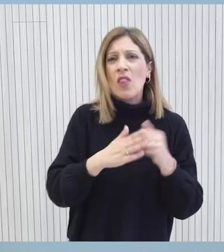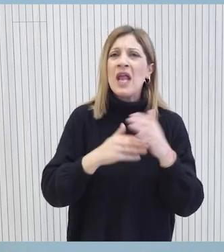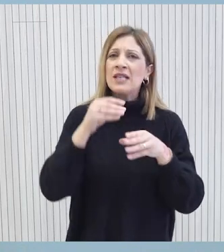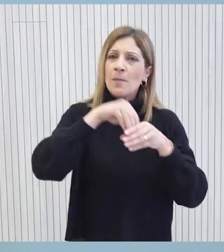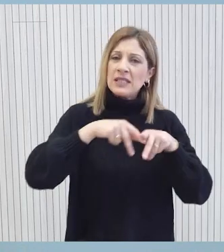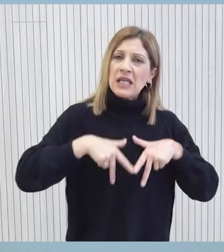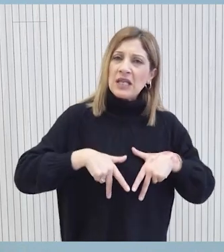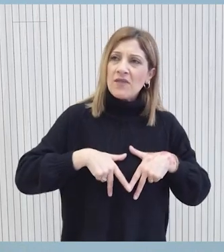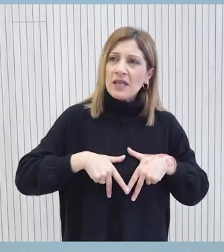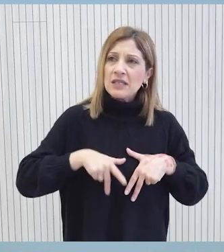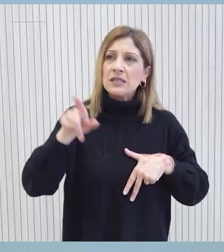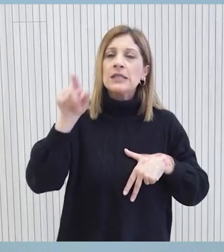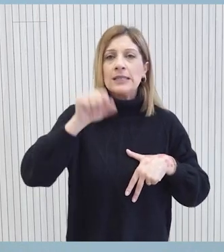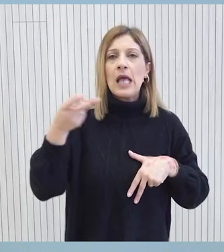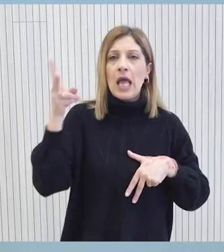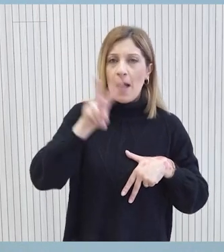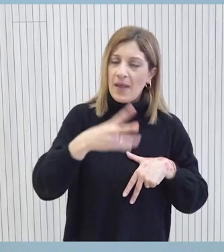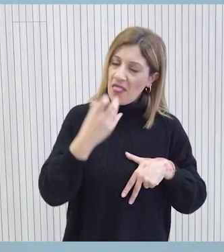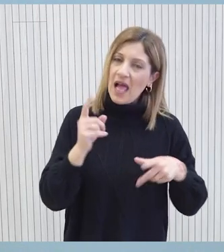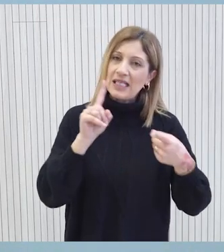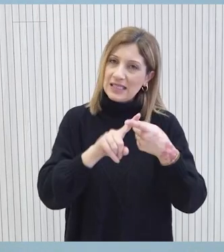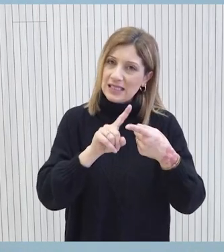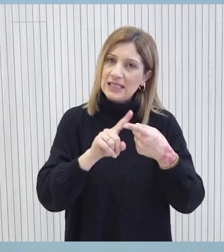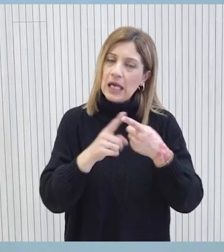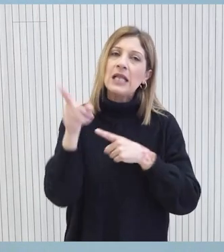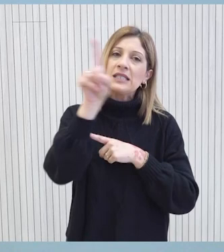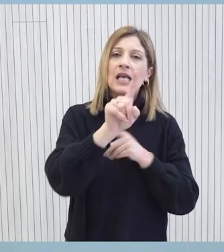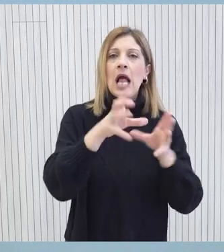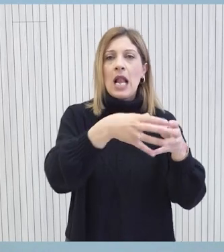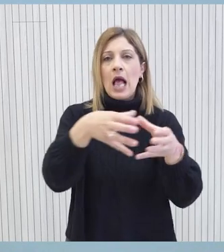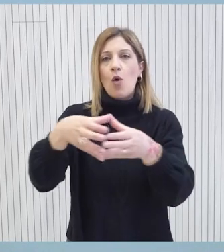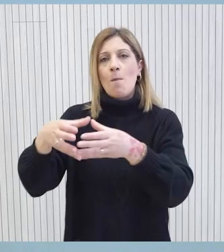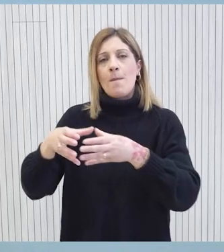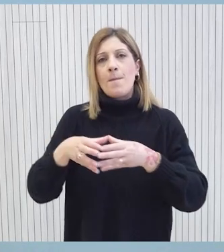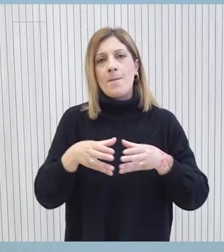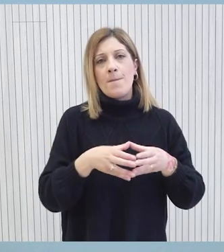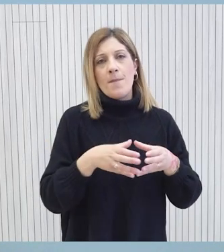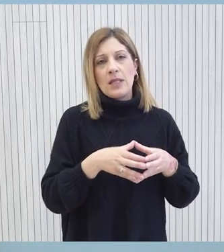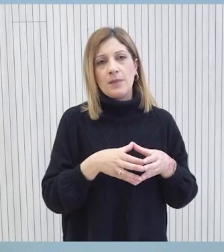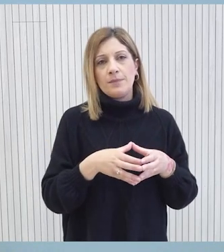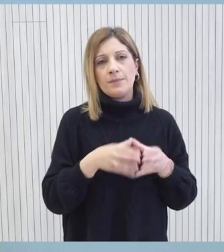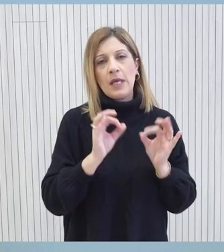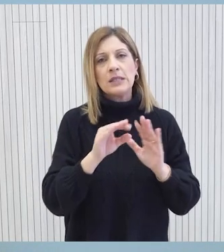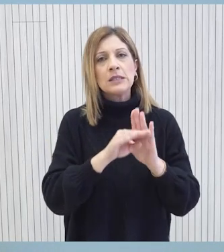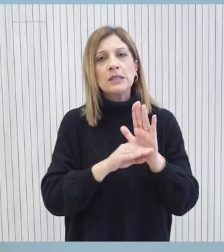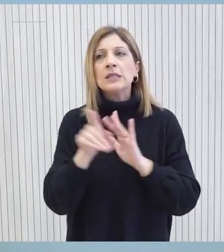Εξ όσων γνωρίζω θα ακολουθήσουν και άλλες συναντήσεις. Είναι στο πλαίσιο των συναντήσεων του πρόεδρου της Δημοκρατίας με τις πολιτικές δυνάμεις.